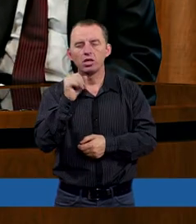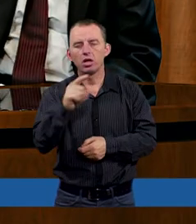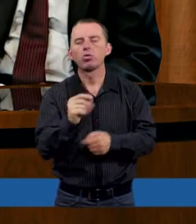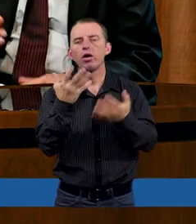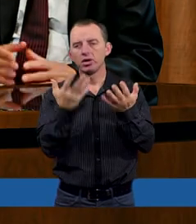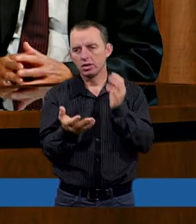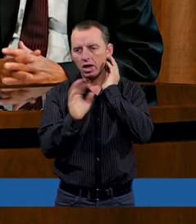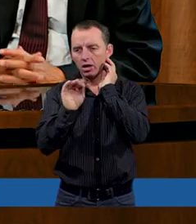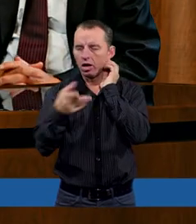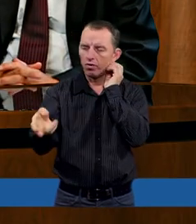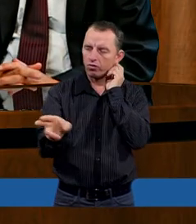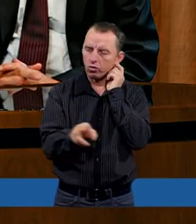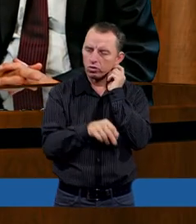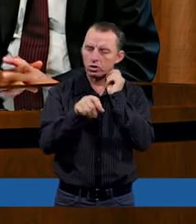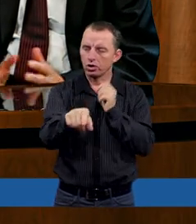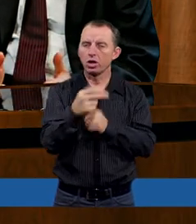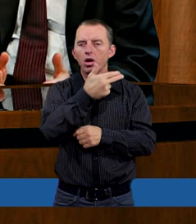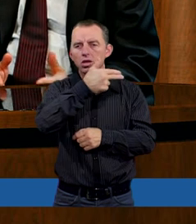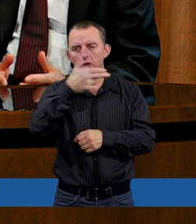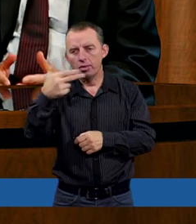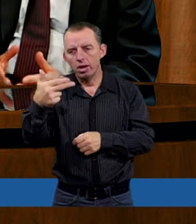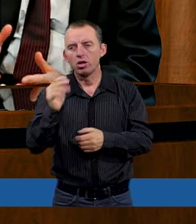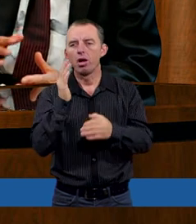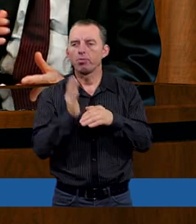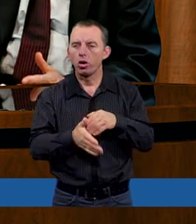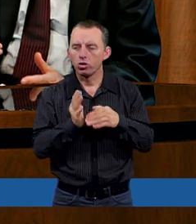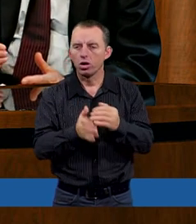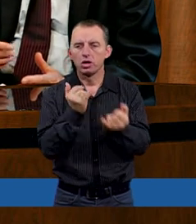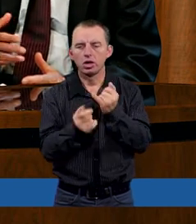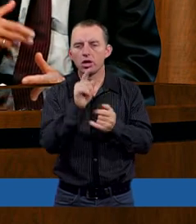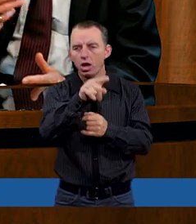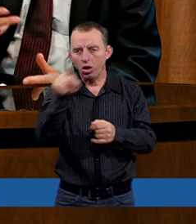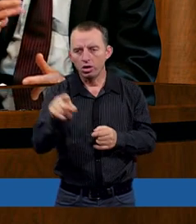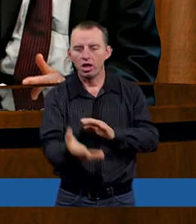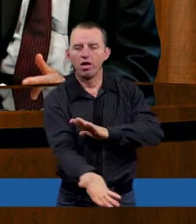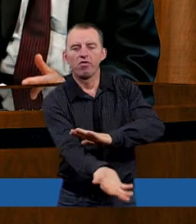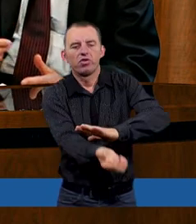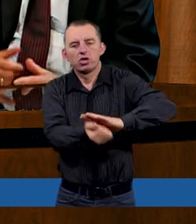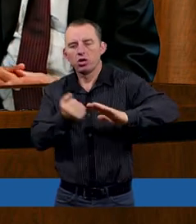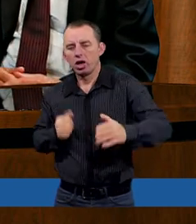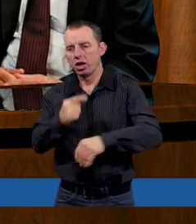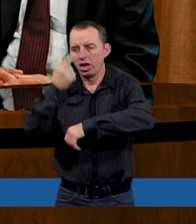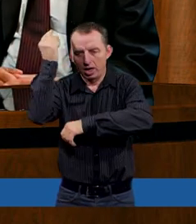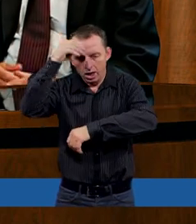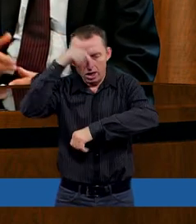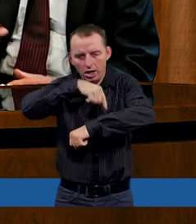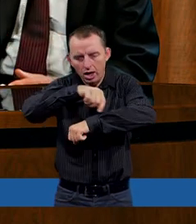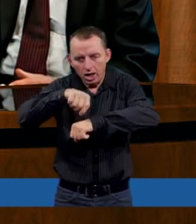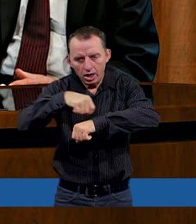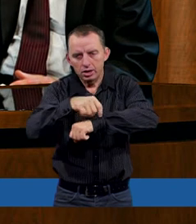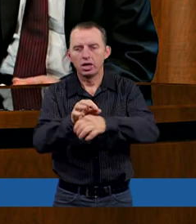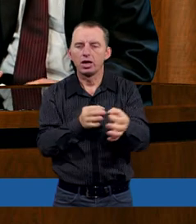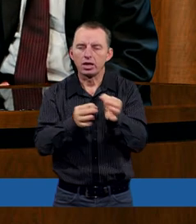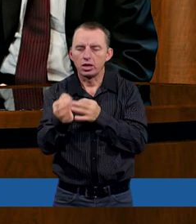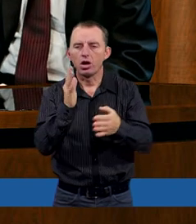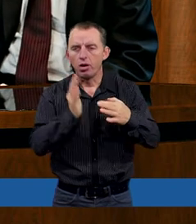chciałem wrócić do tego tematu potopu. Że jeżeli oni wyciągnęli lekcję z historii